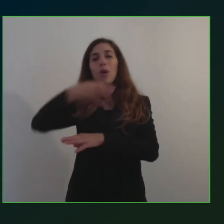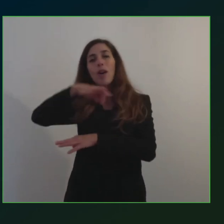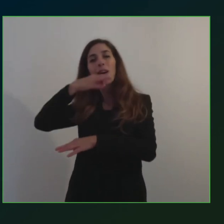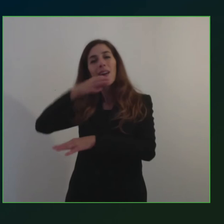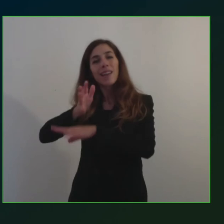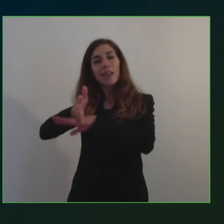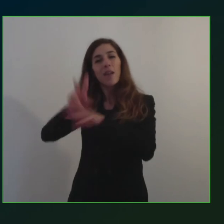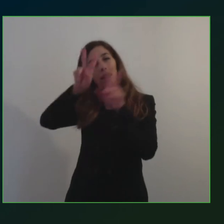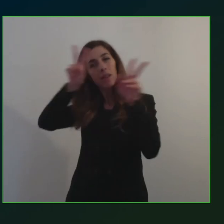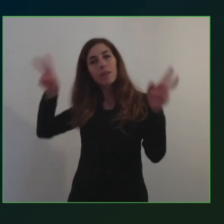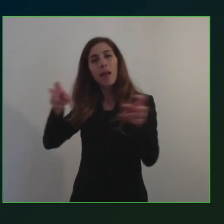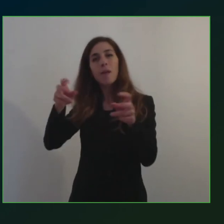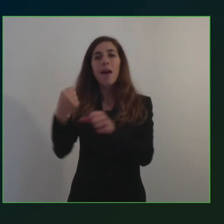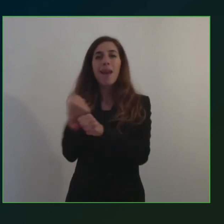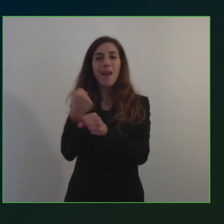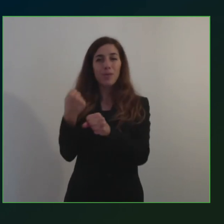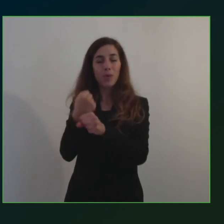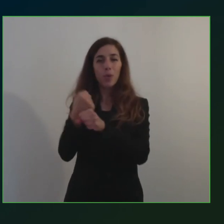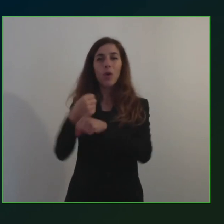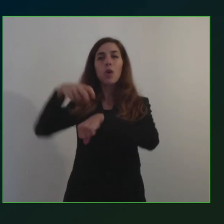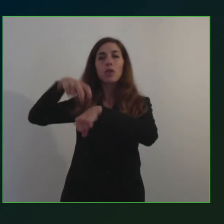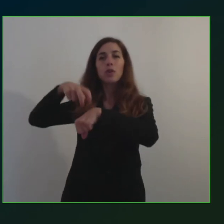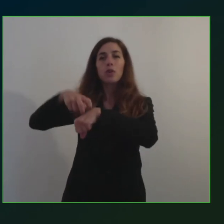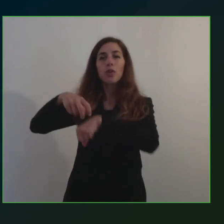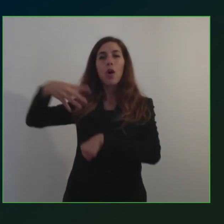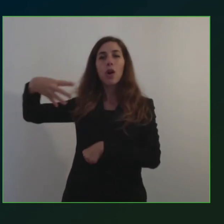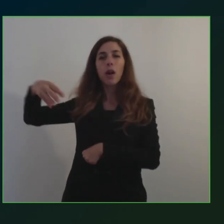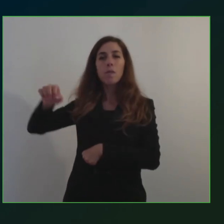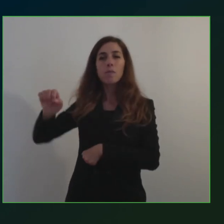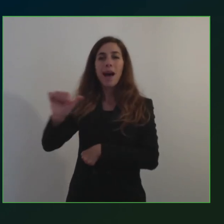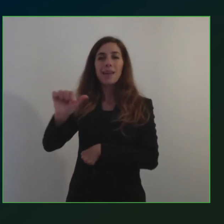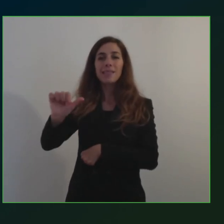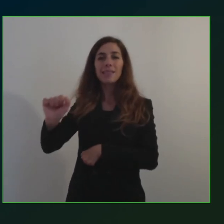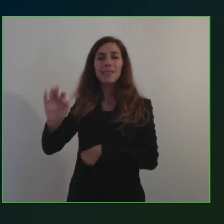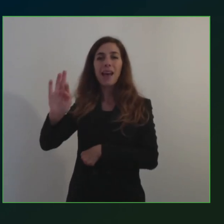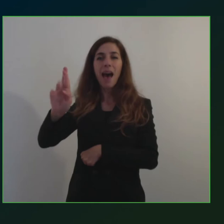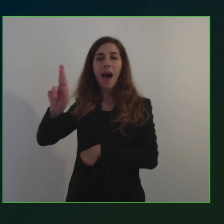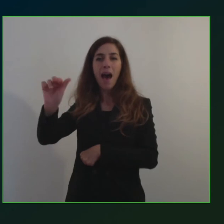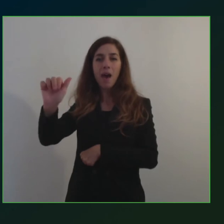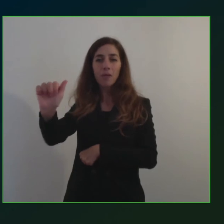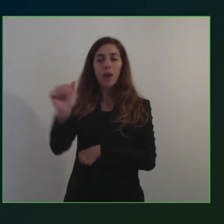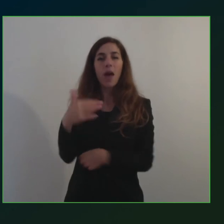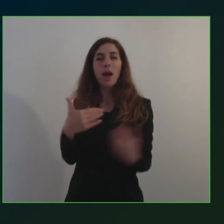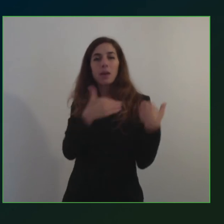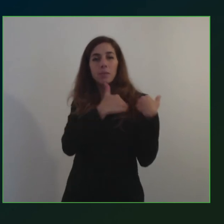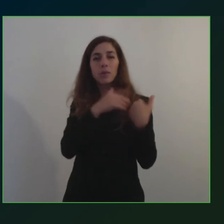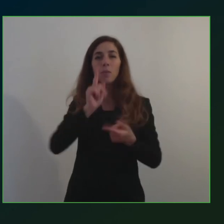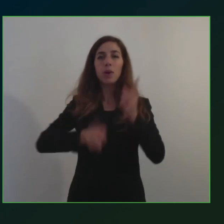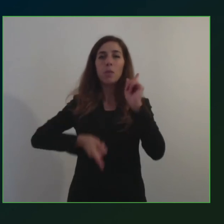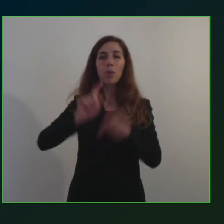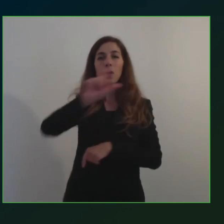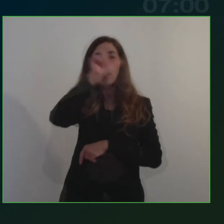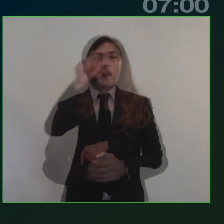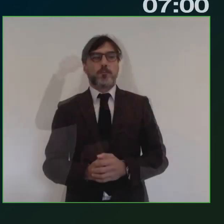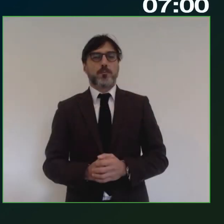tema lavoro e che quindi è il dottor Massafra, che è responsabile per le politiche del mezzogiorno della CGL.